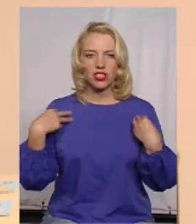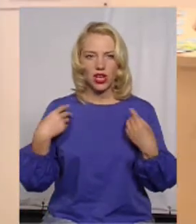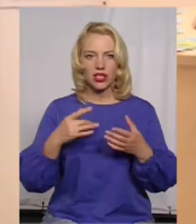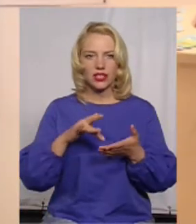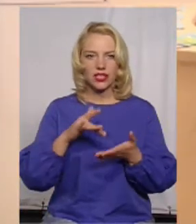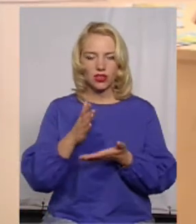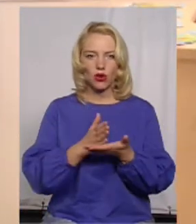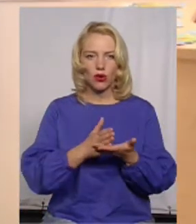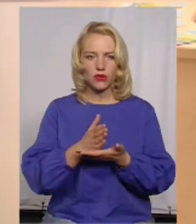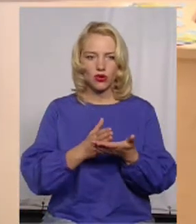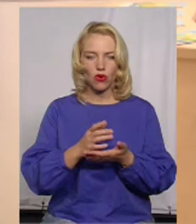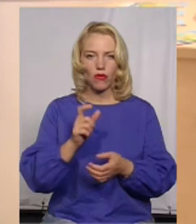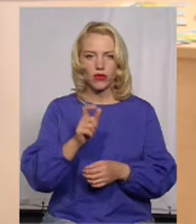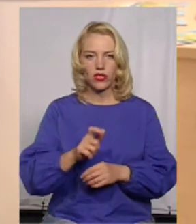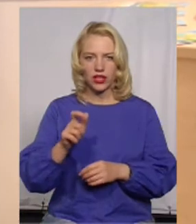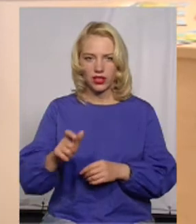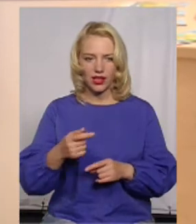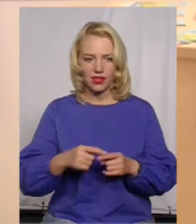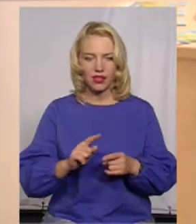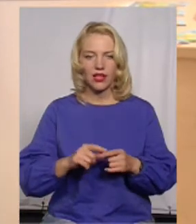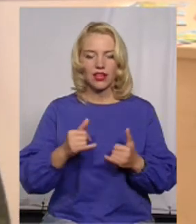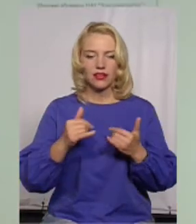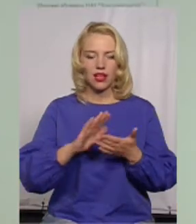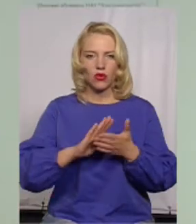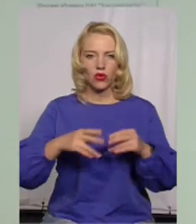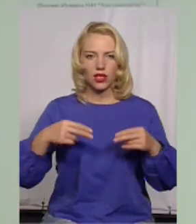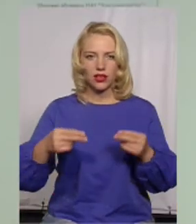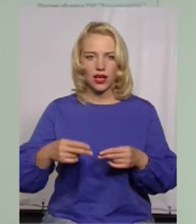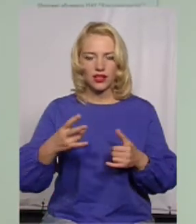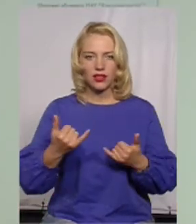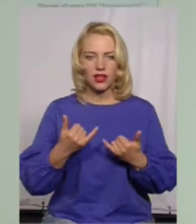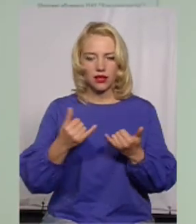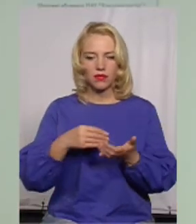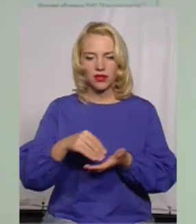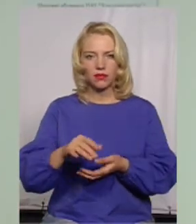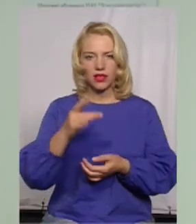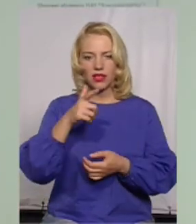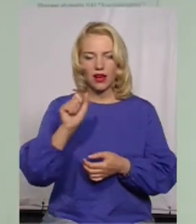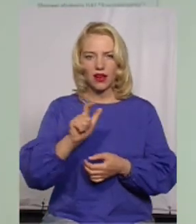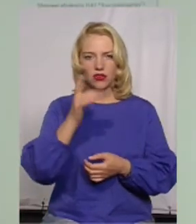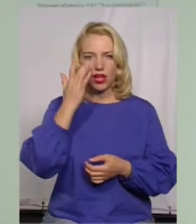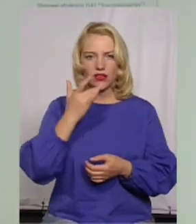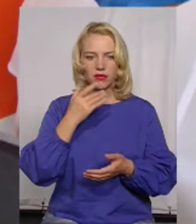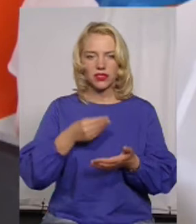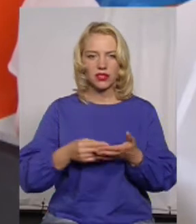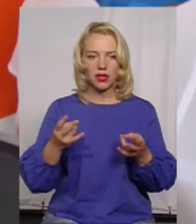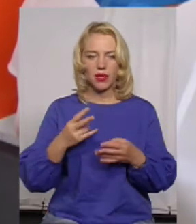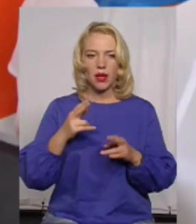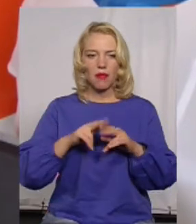акціонерного товариства «Хмельницьгаз» Ірини Решетнік, для укладання угоди на придбання газу за літніми цінами необхідно мати паспорт та